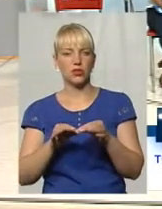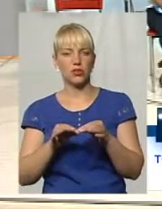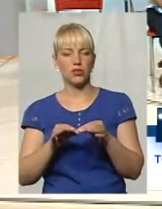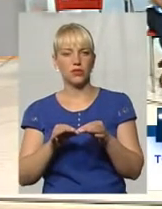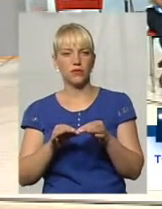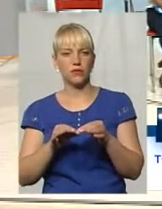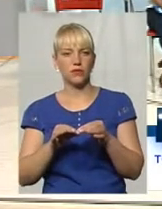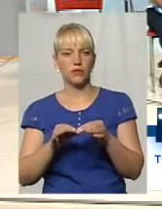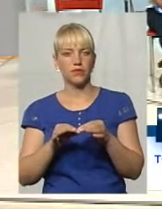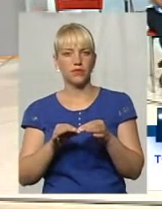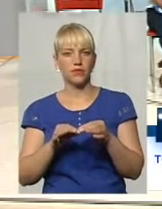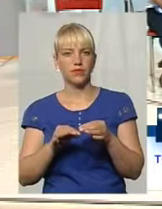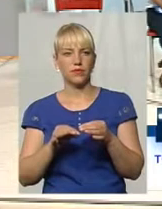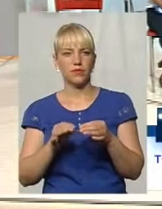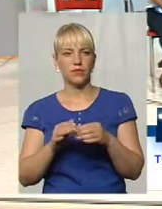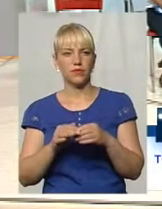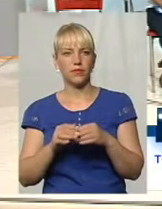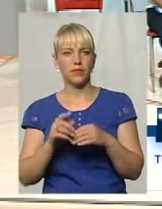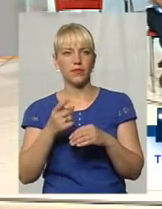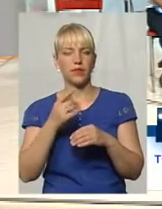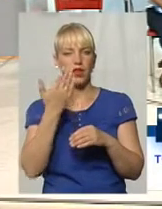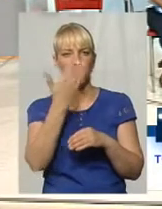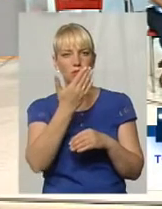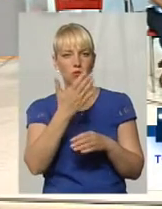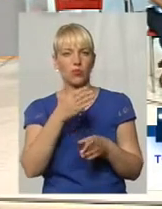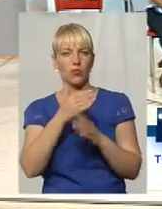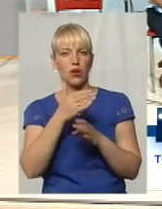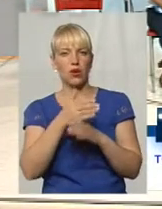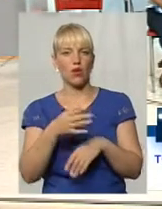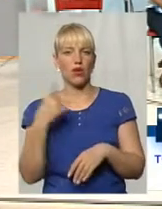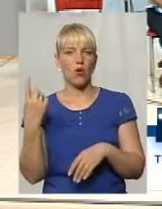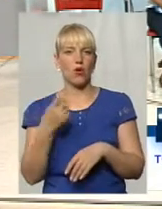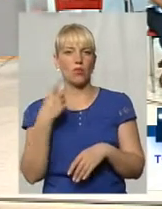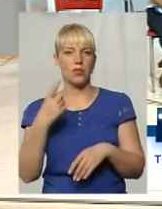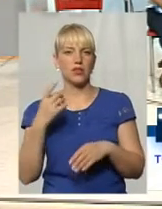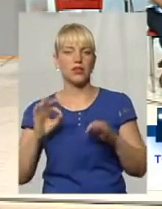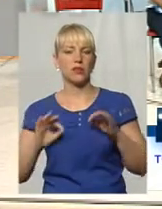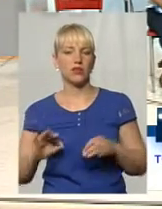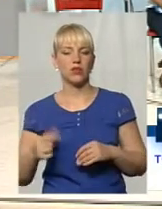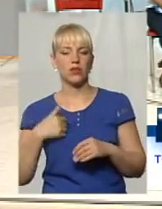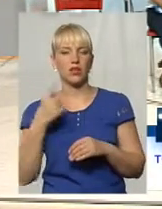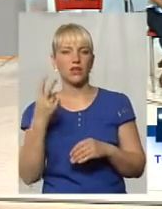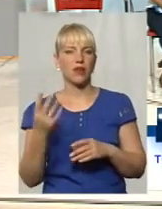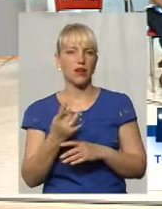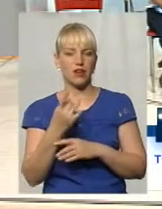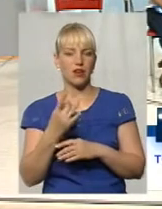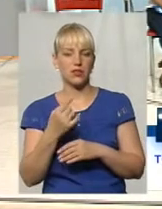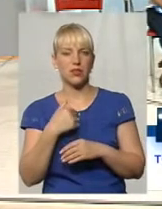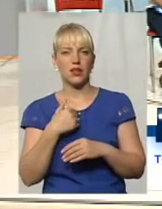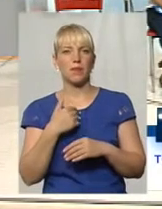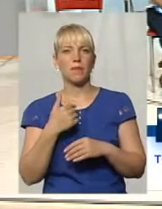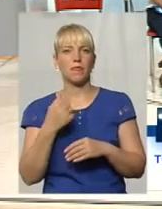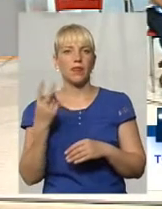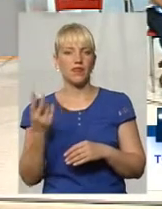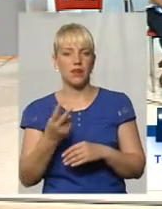спекривали, обласна статута. Я два рази, звичайно, вони надставляли сюди, в